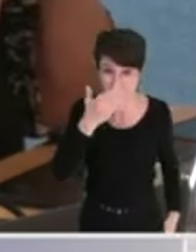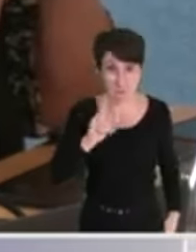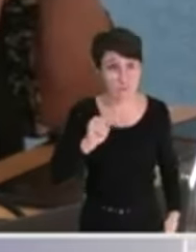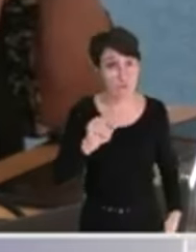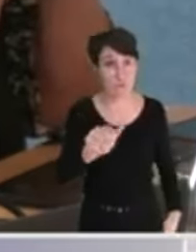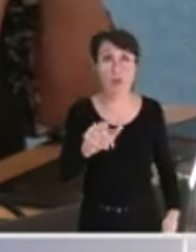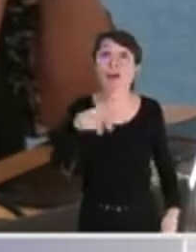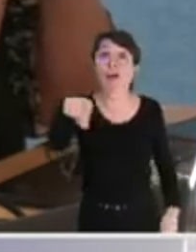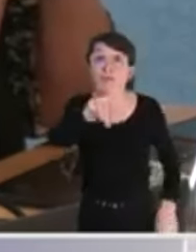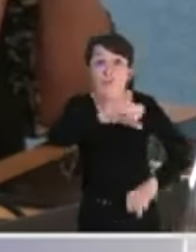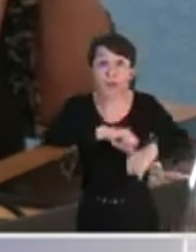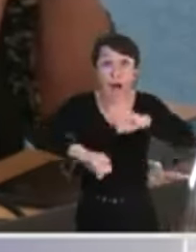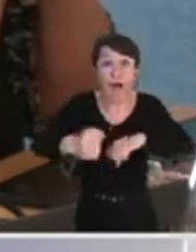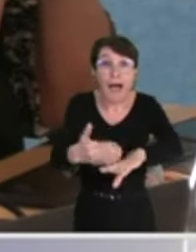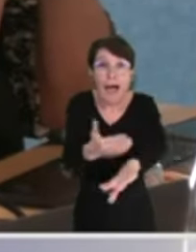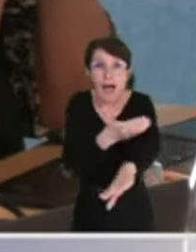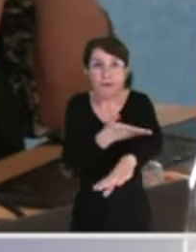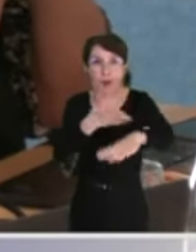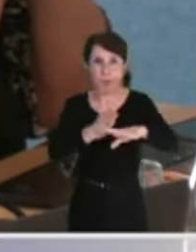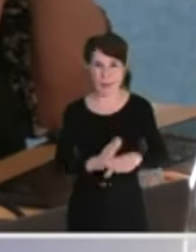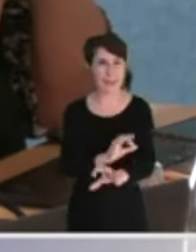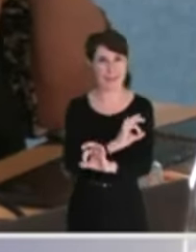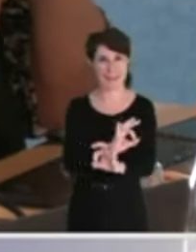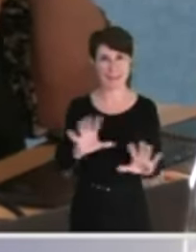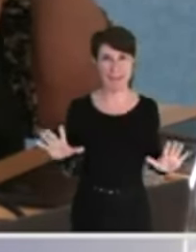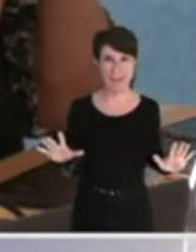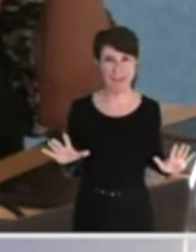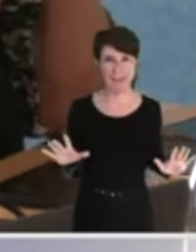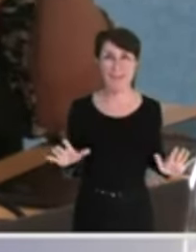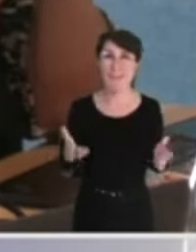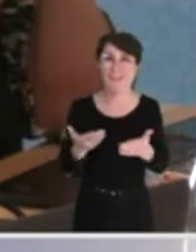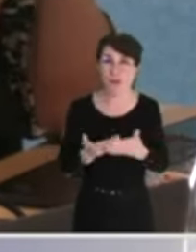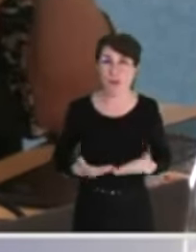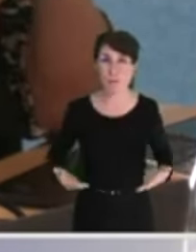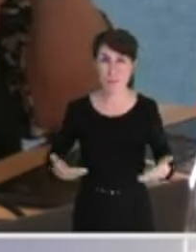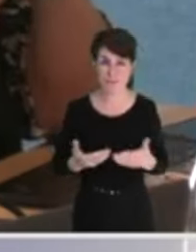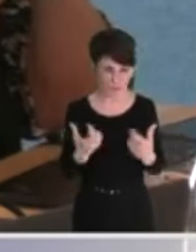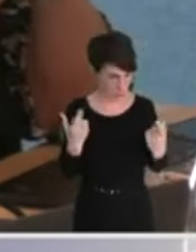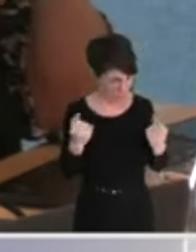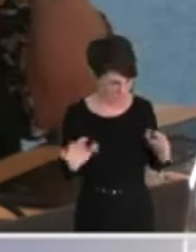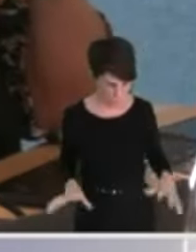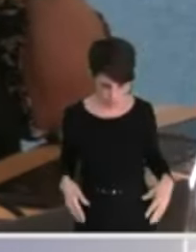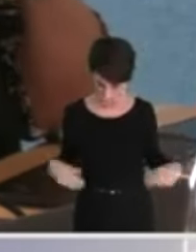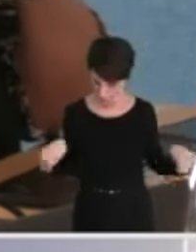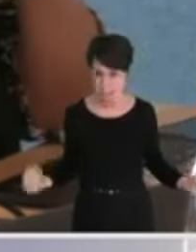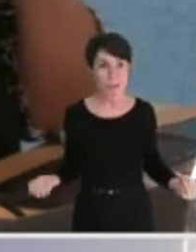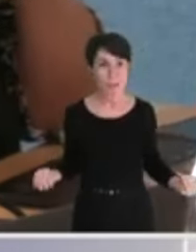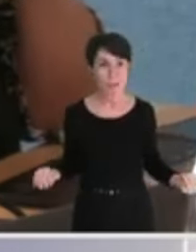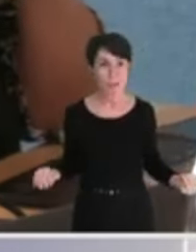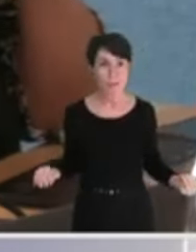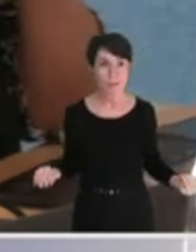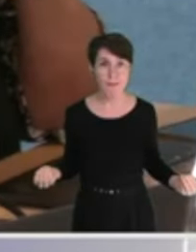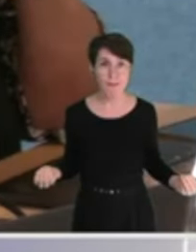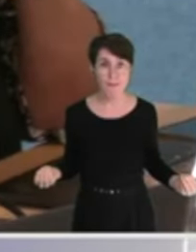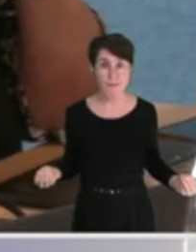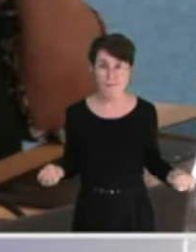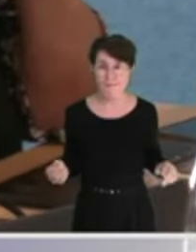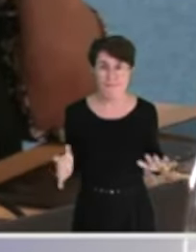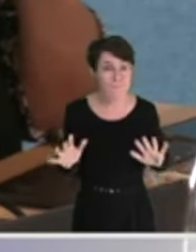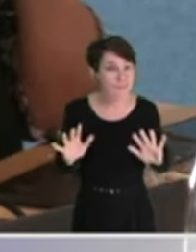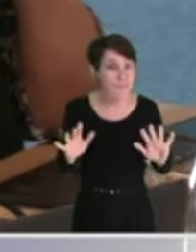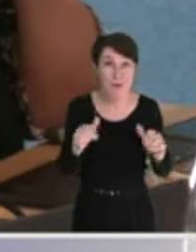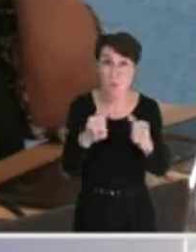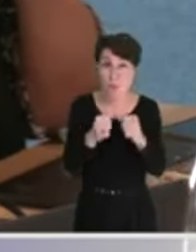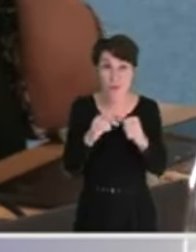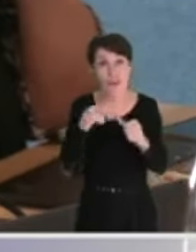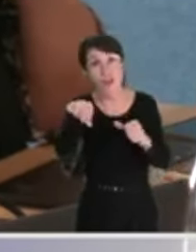On arrive dans une situation où on est exsangue et on a des difficultés supplémentaires parce que vous qui